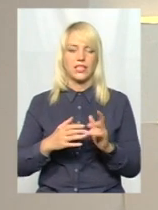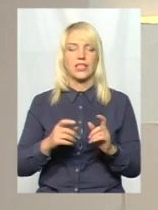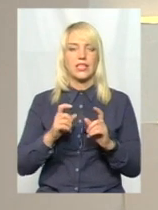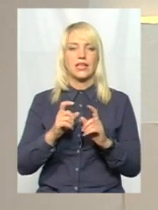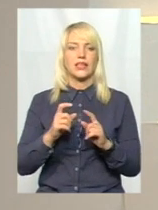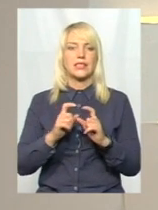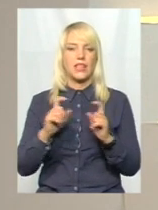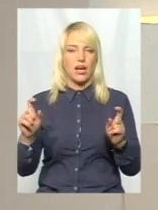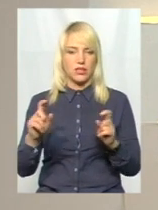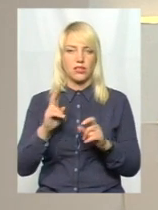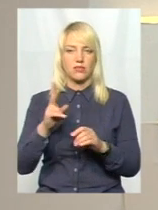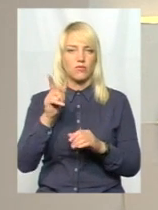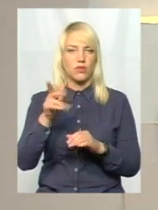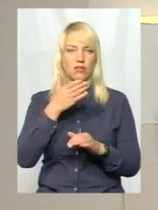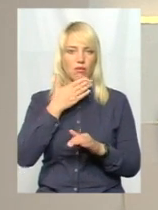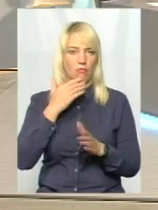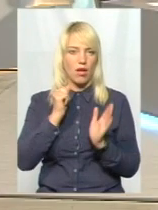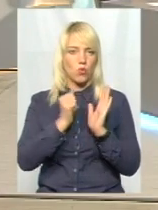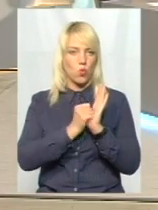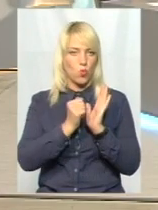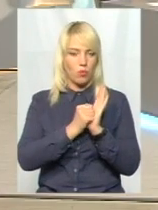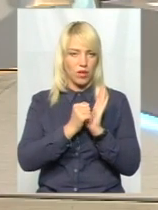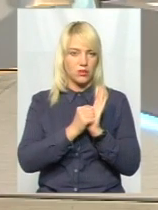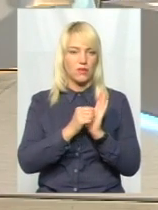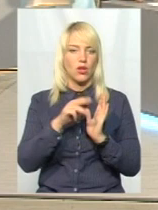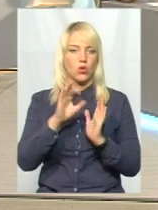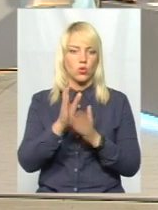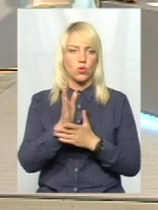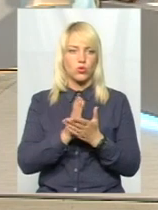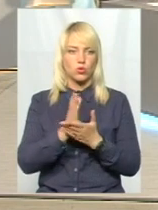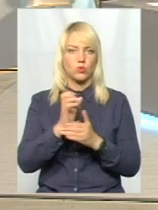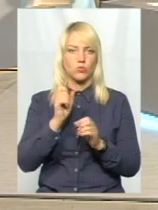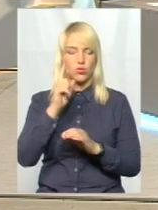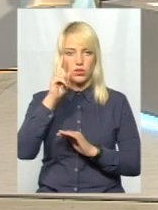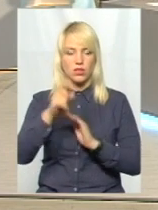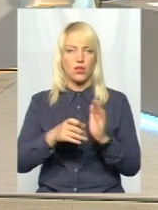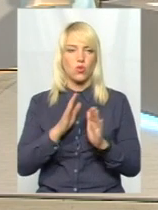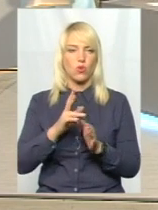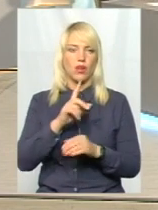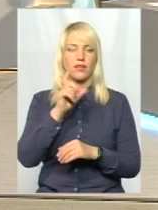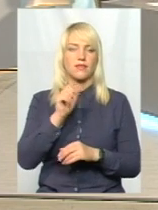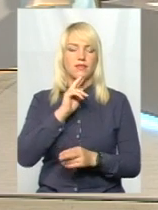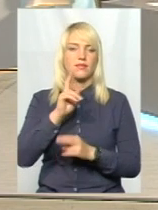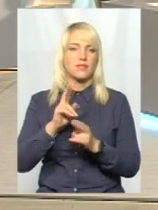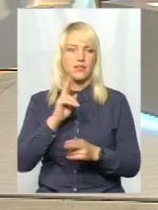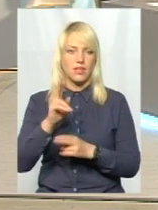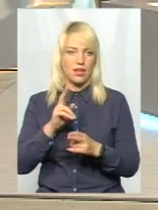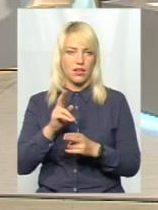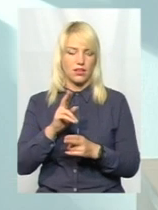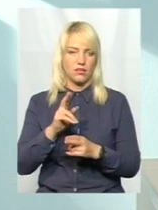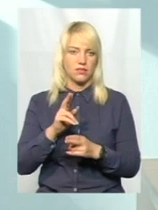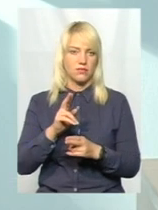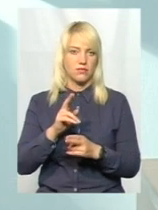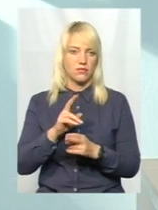без документів, то ви, як служба, можете дізнатися тільки зі скарги або з такого випадку, який стався? Ви знаєте,